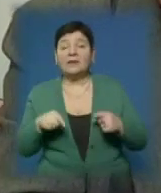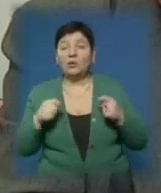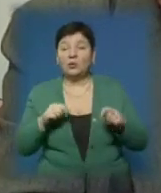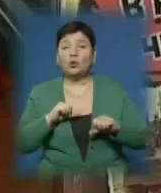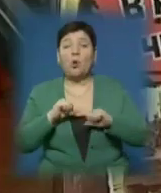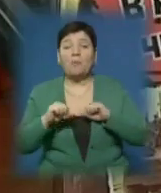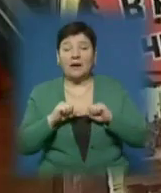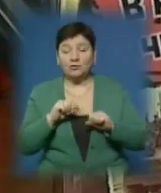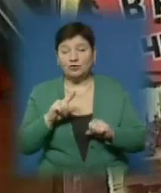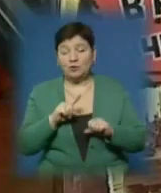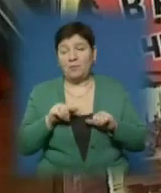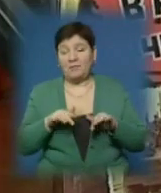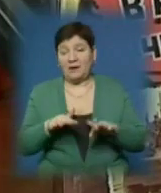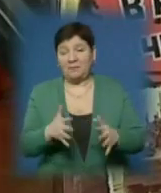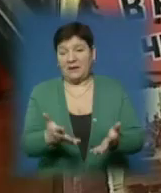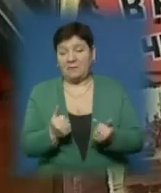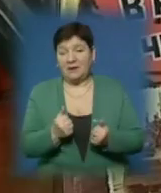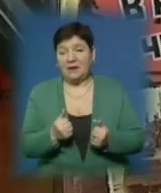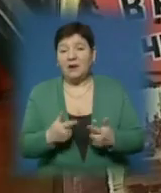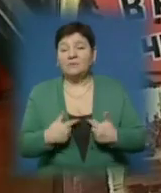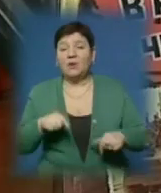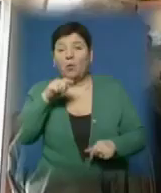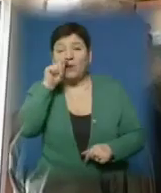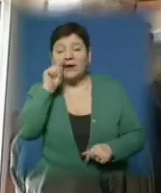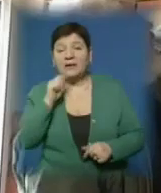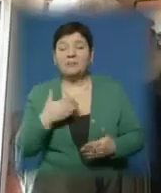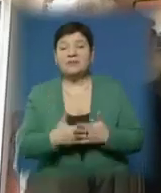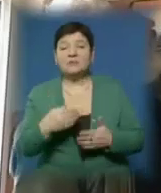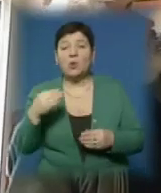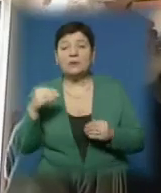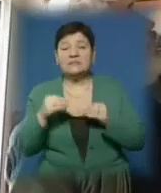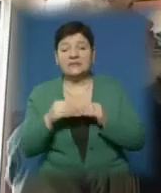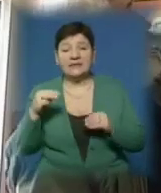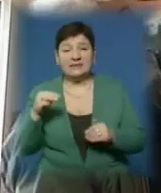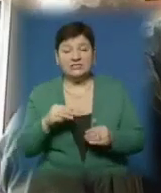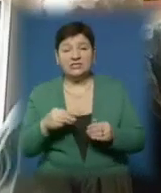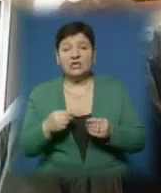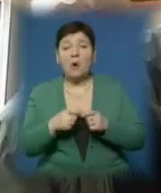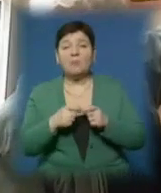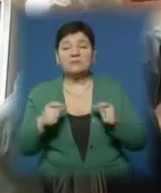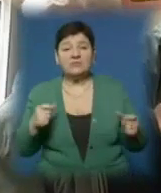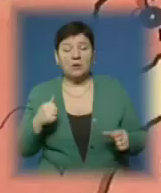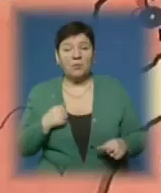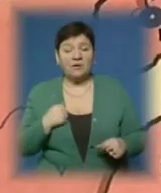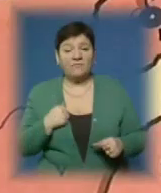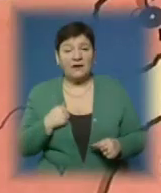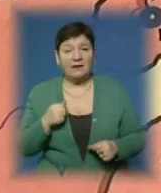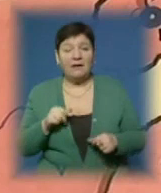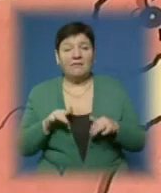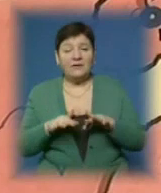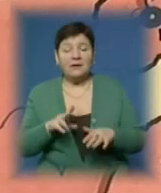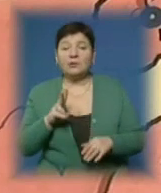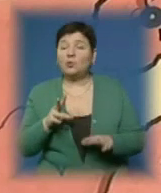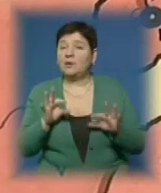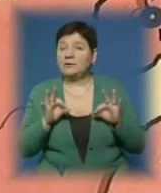приймається. Щороку різними відомствами в Україні видається близько 10 тисяч посвідчень учасників бойових дій. Ті, хто дійсно